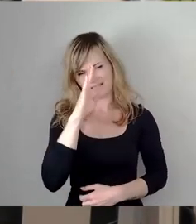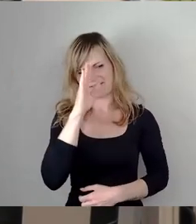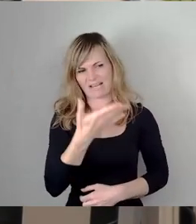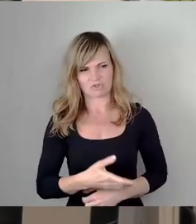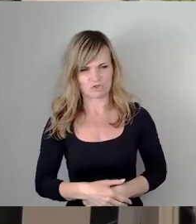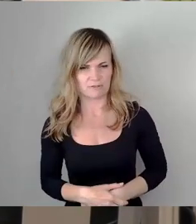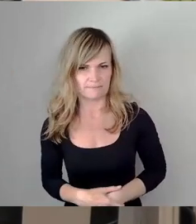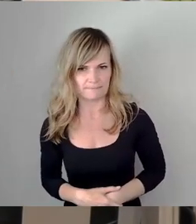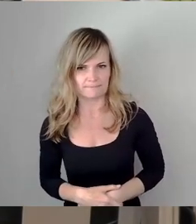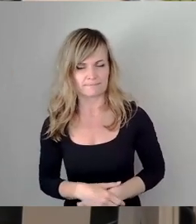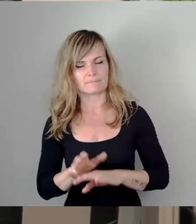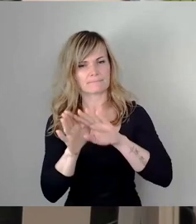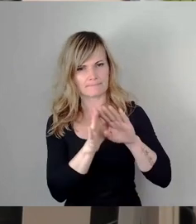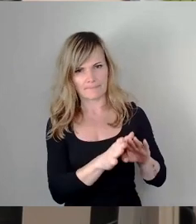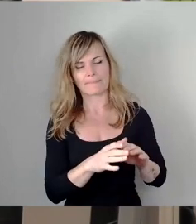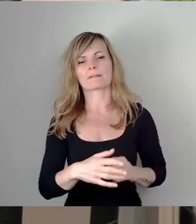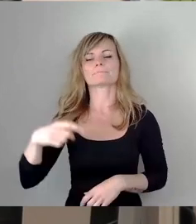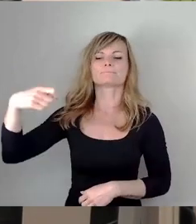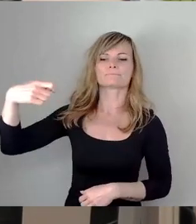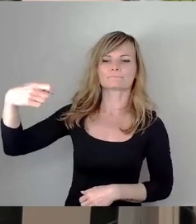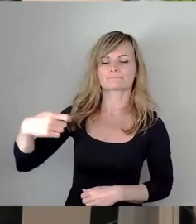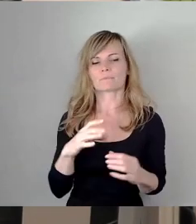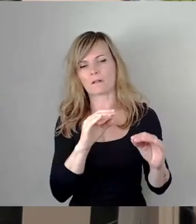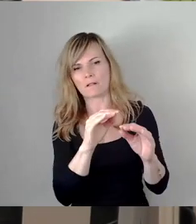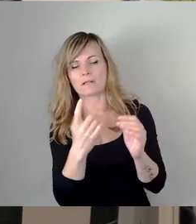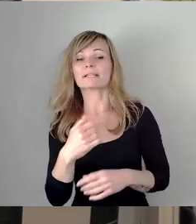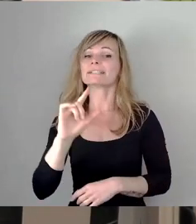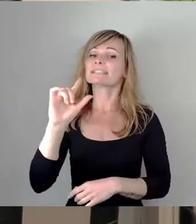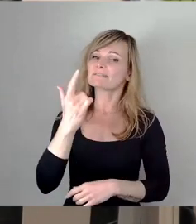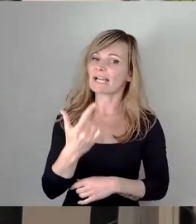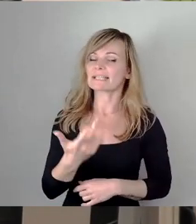Erstens. Zweitens. Zweitens, Herr Stadtrat Hans.